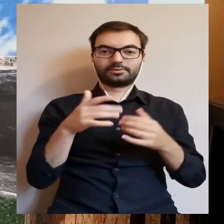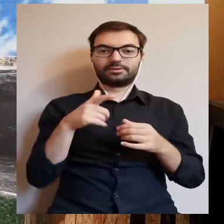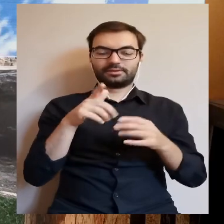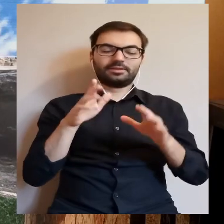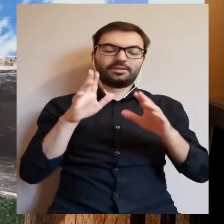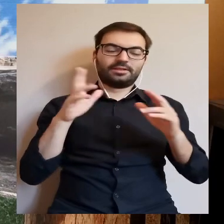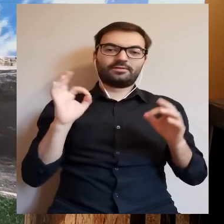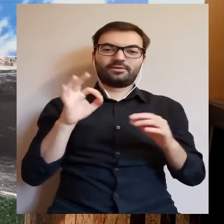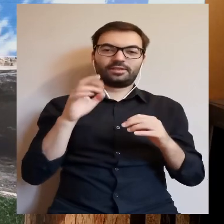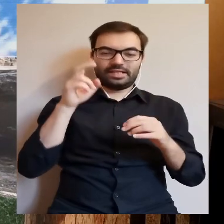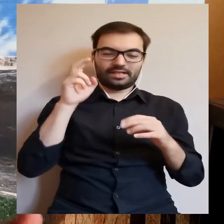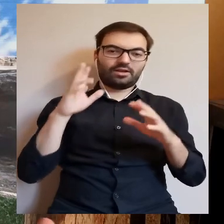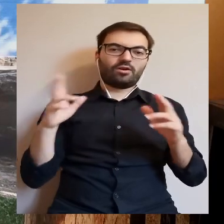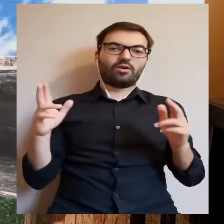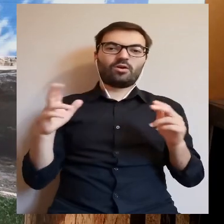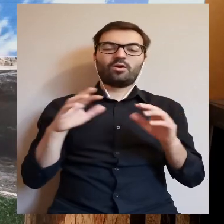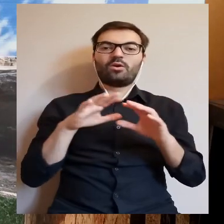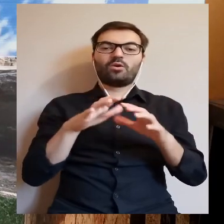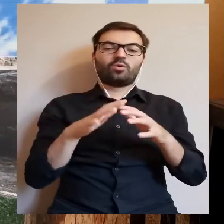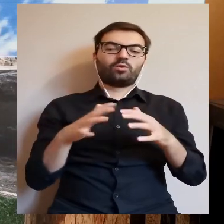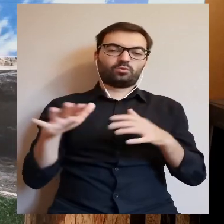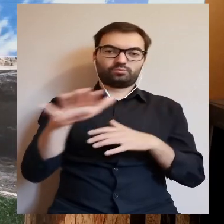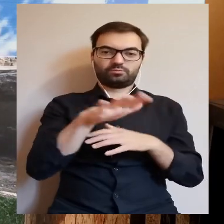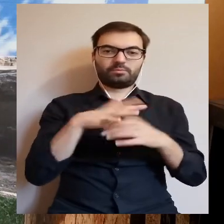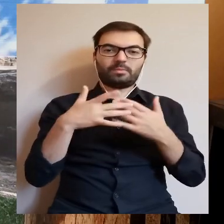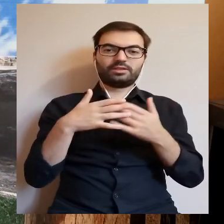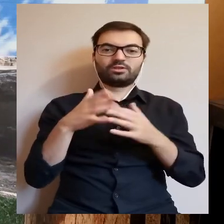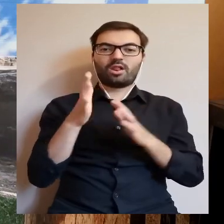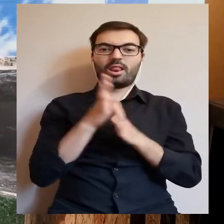Czyli dwór starosty sobie tam stał na skraju lasu,